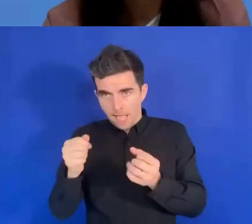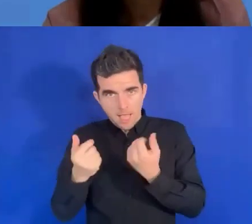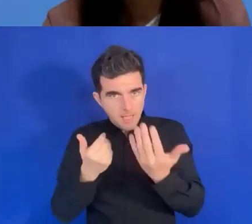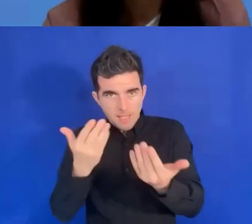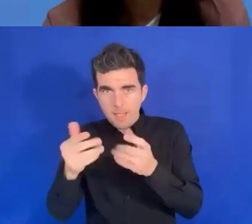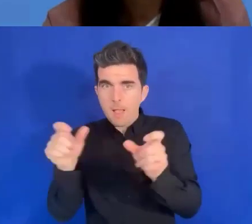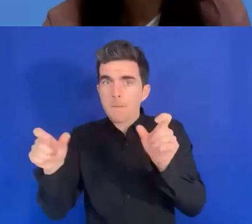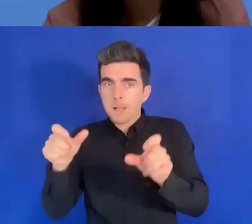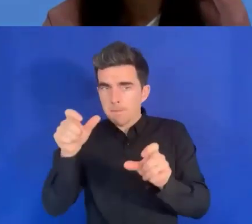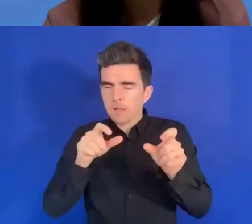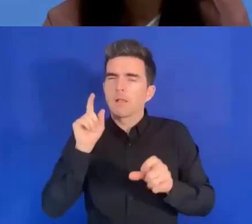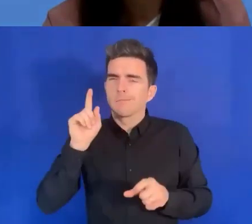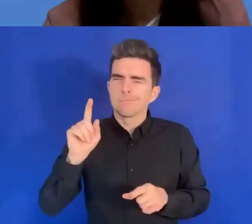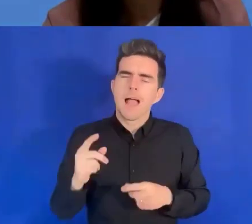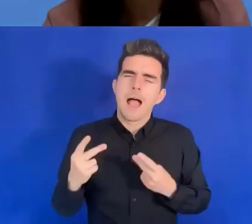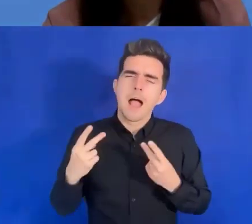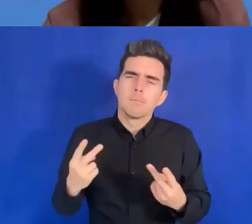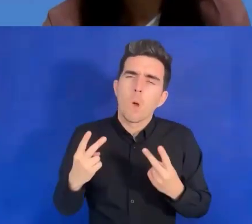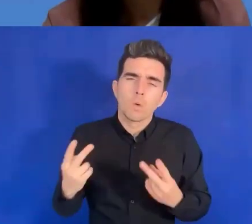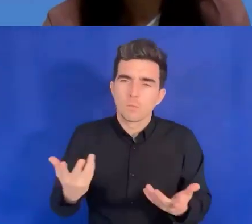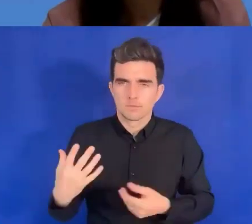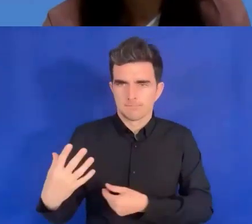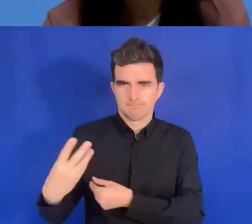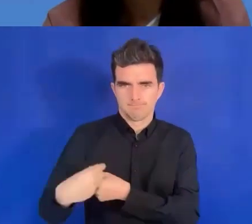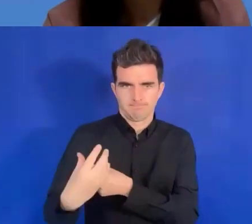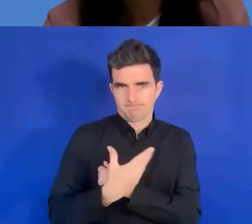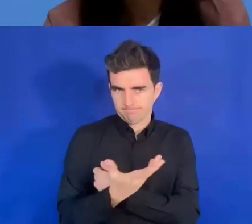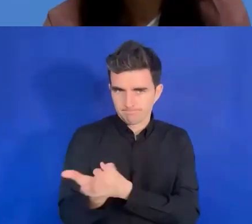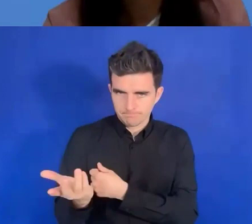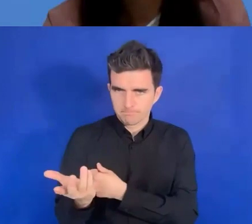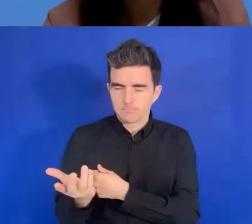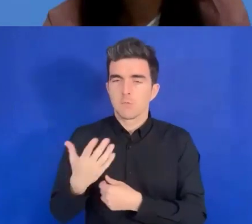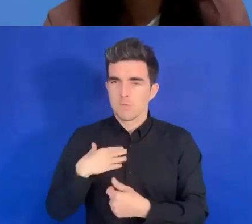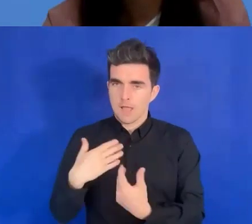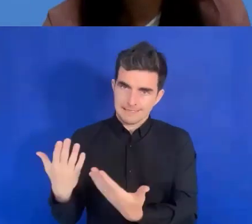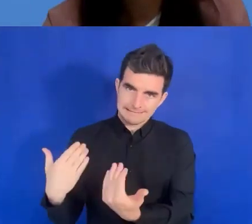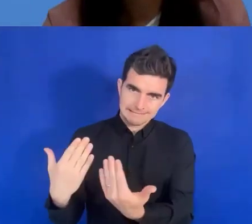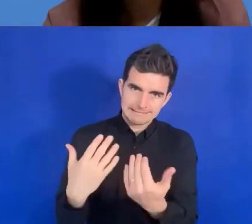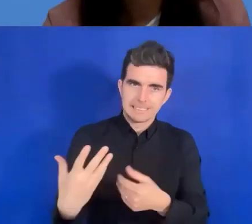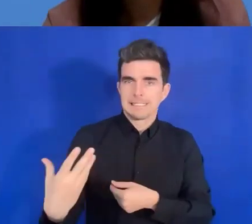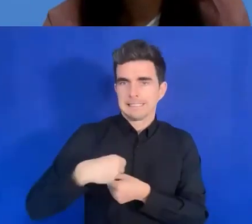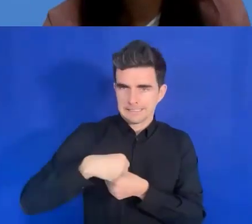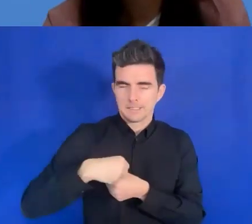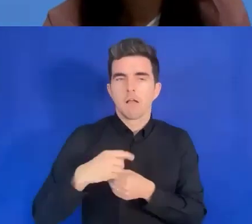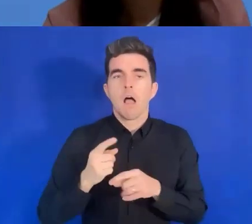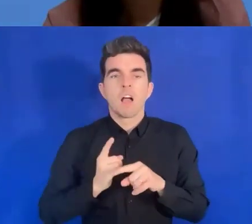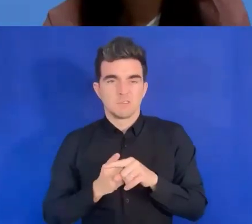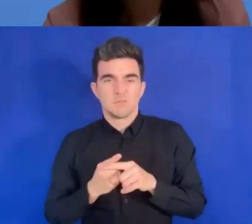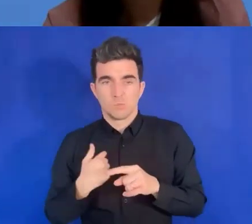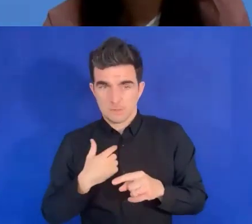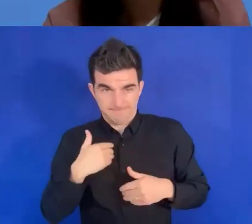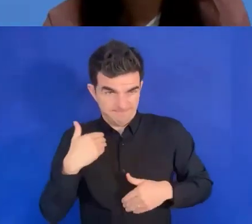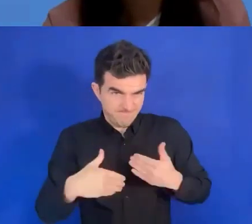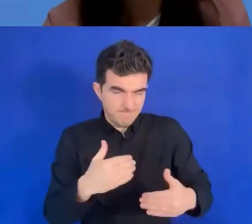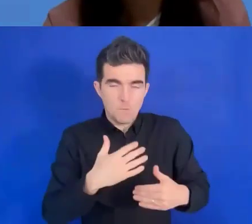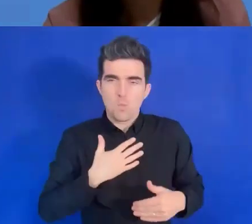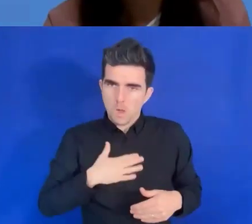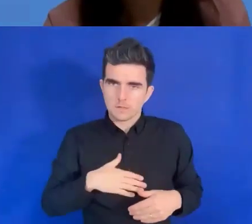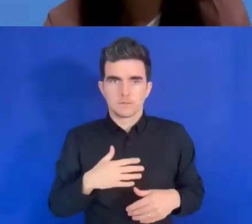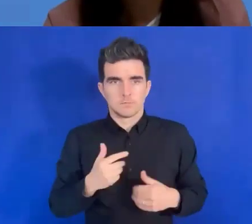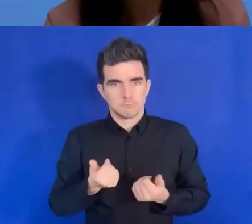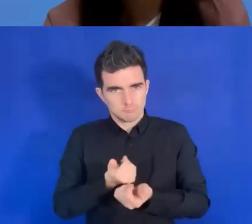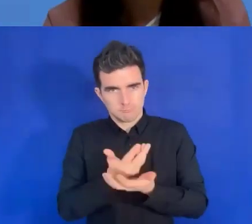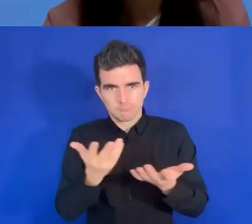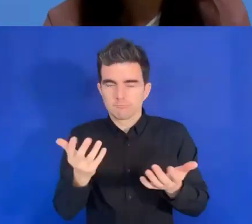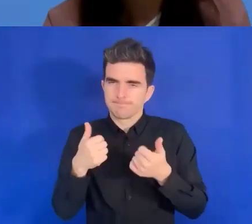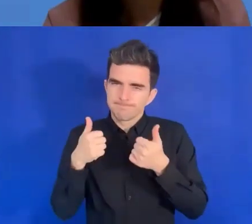d'un outil qui sera confectionné ou conçu pour les personnes